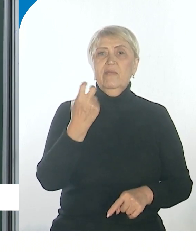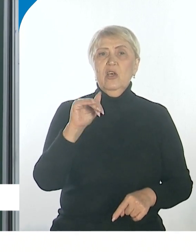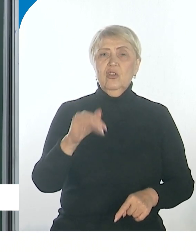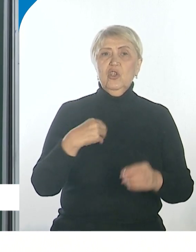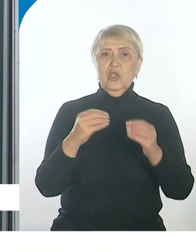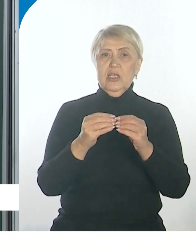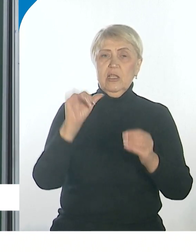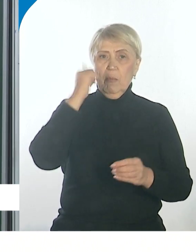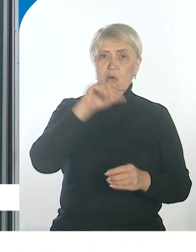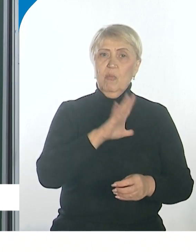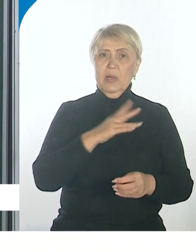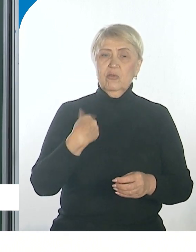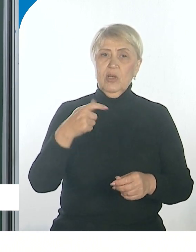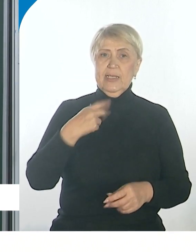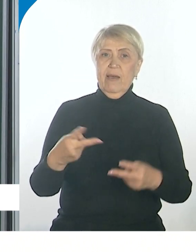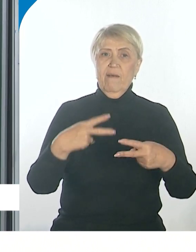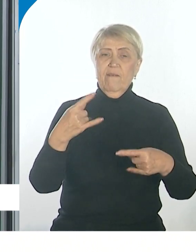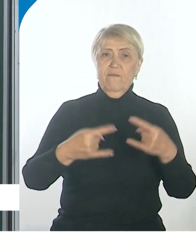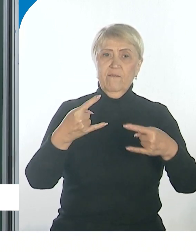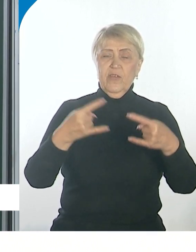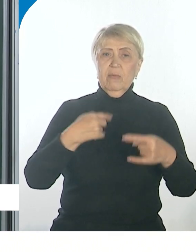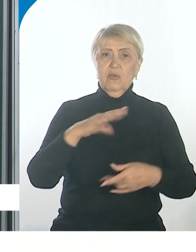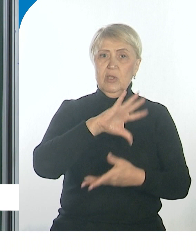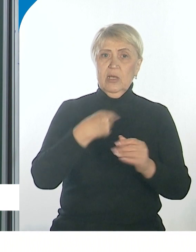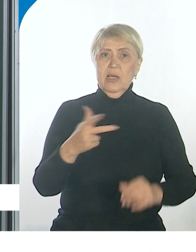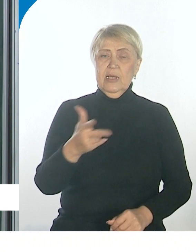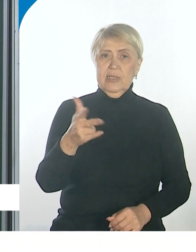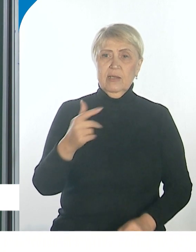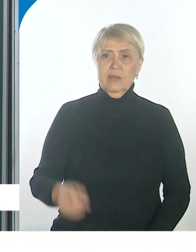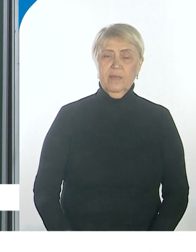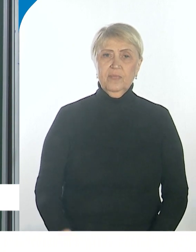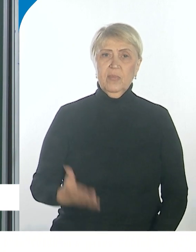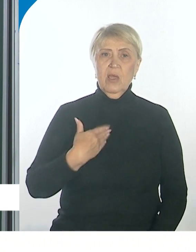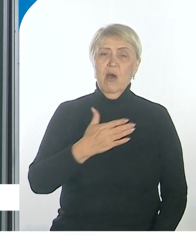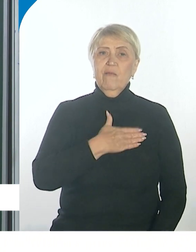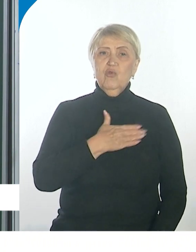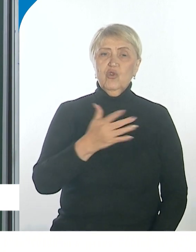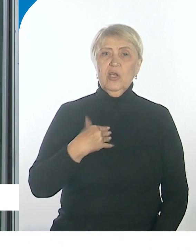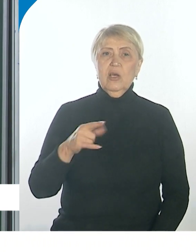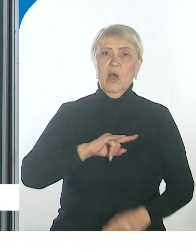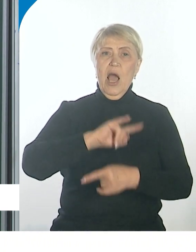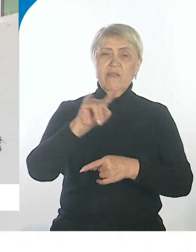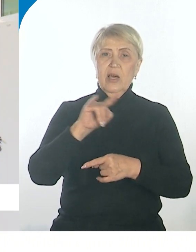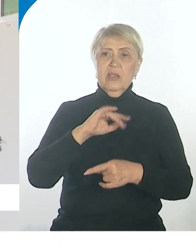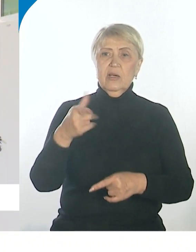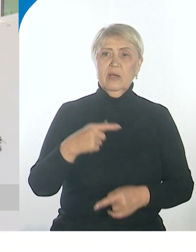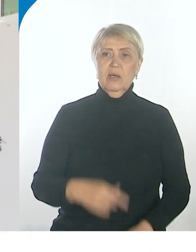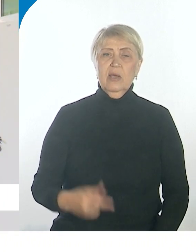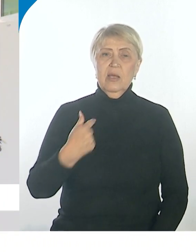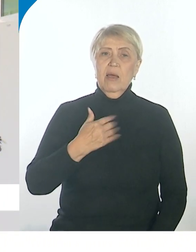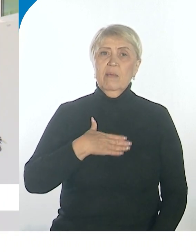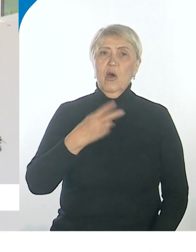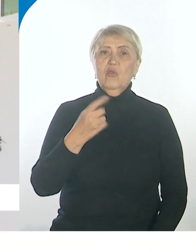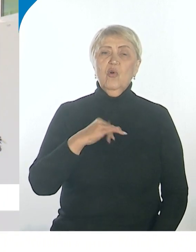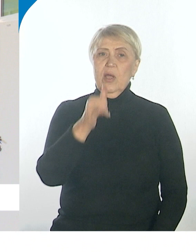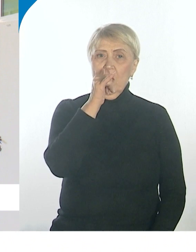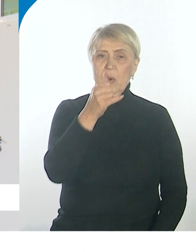«Кандагар». Встреча мне очень понравилась. Я сам в душе тоже авиатор, очень болею небом, но, к сожалению, не могу туда